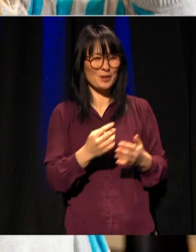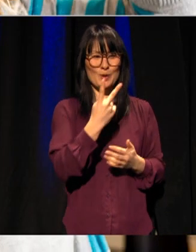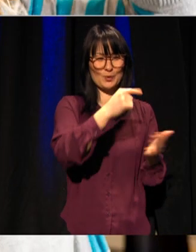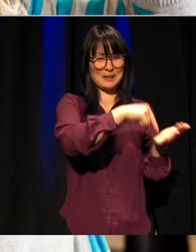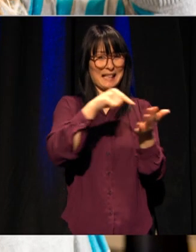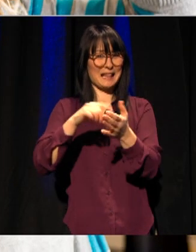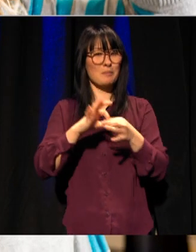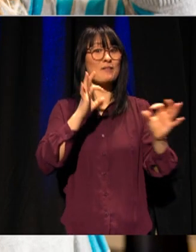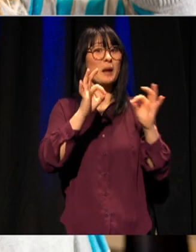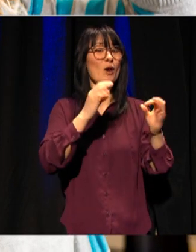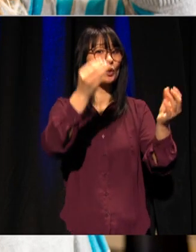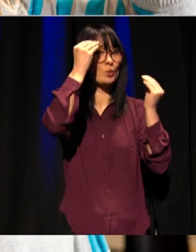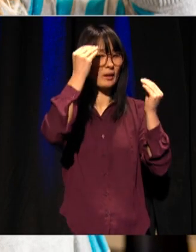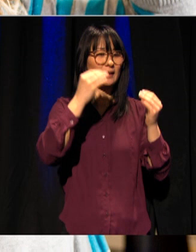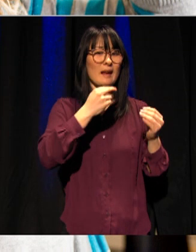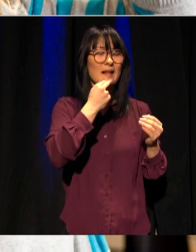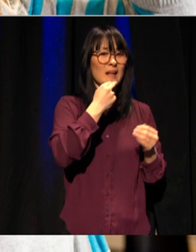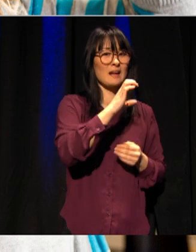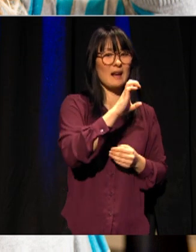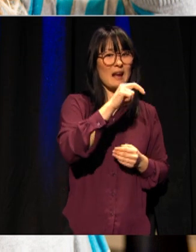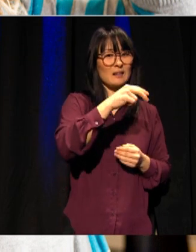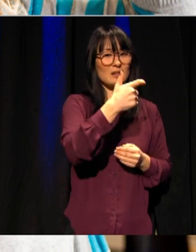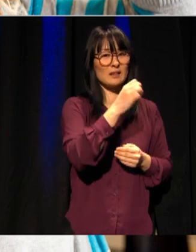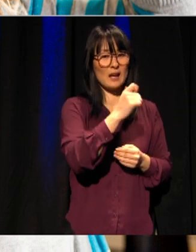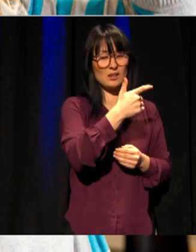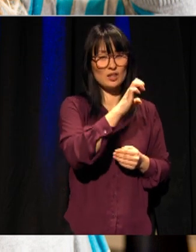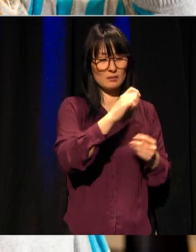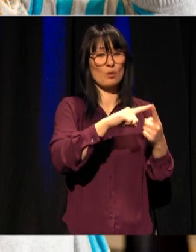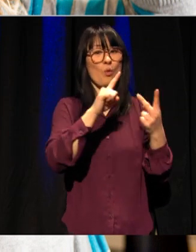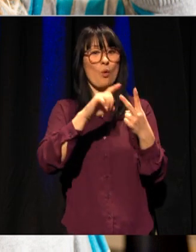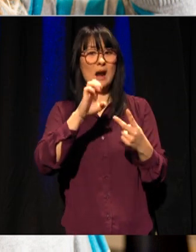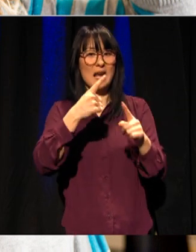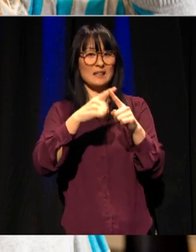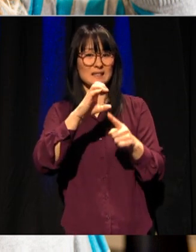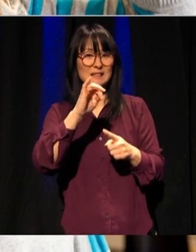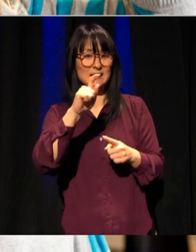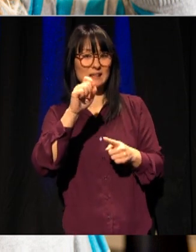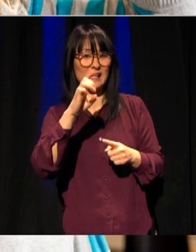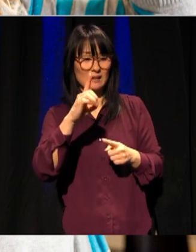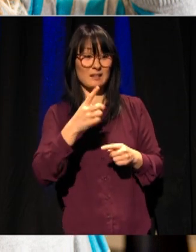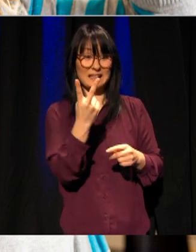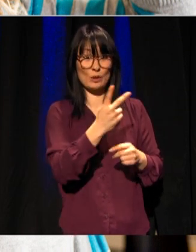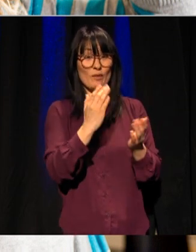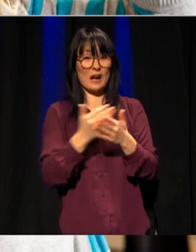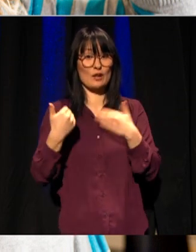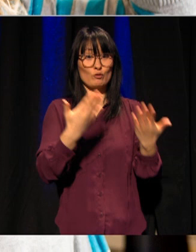fremragende utdanning, Engage og Excited, fikk tildelt støtte for fem nye år.